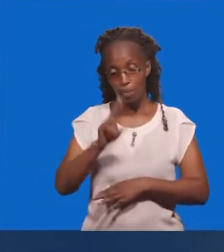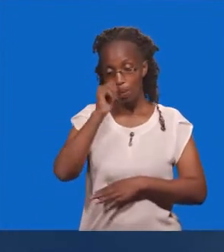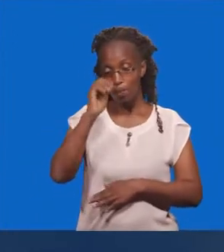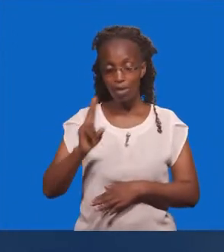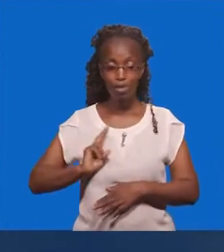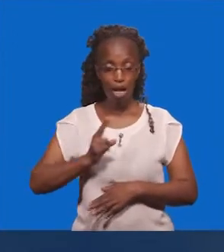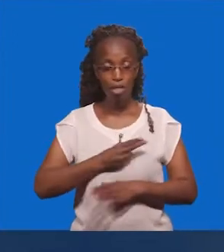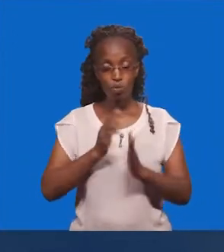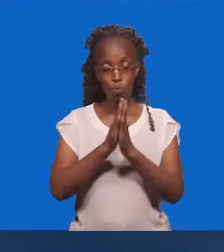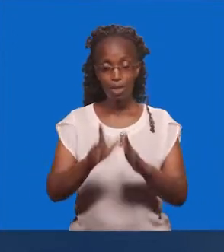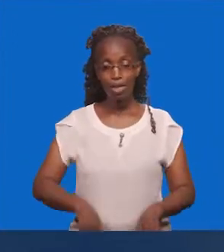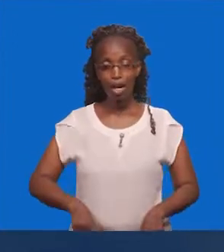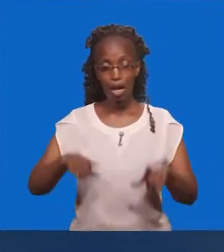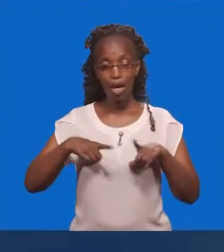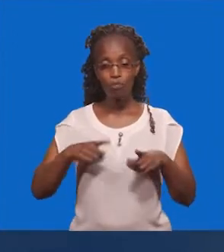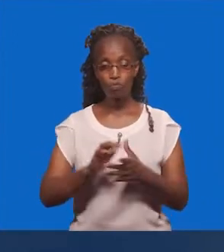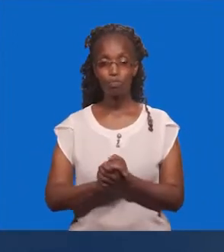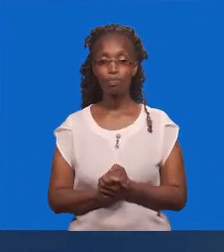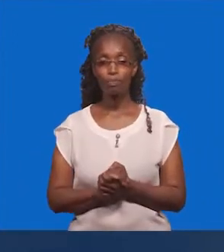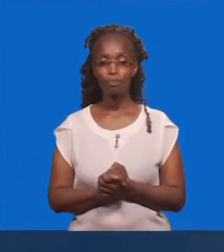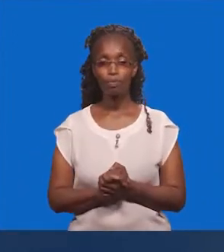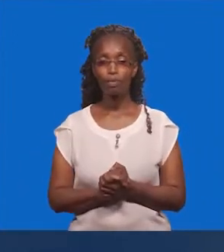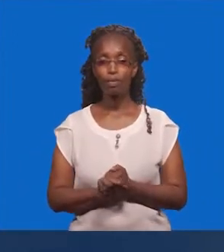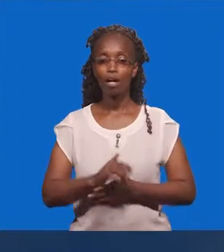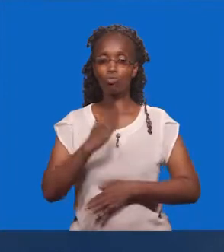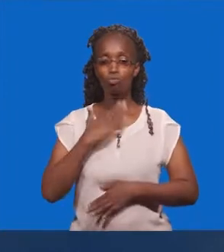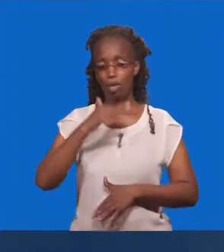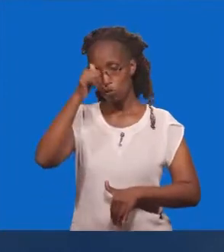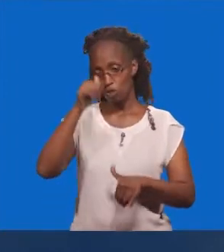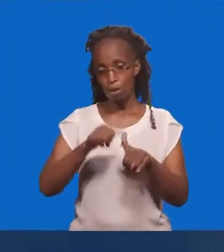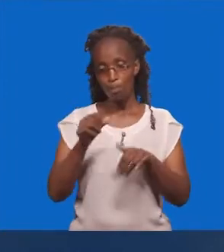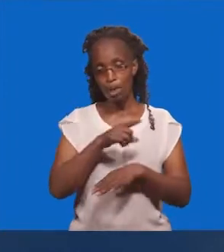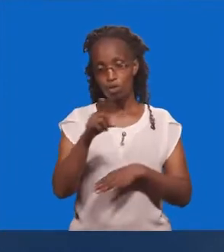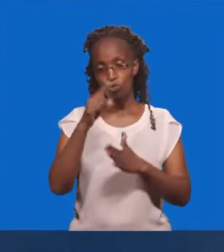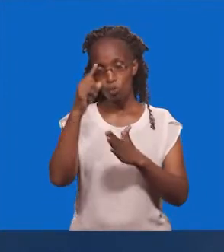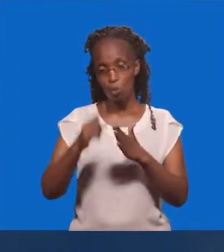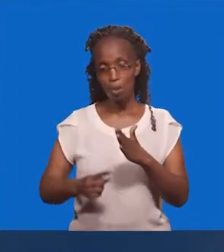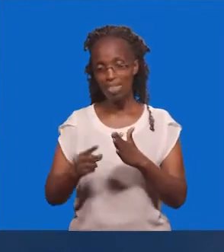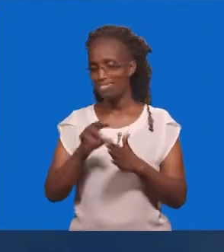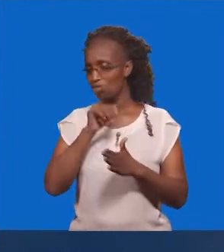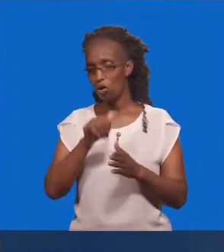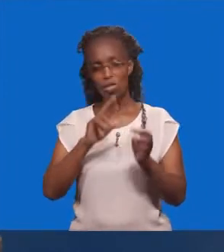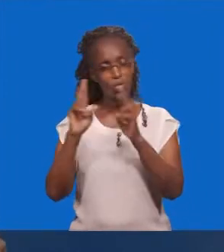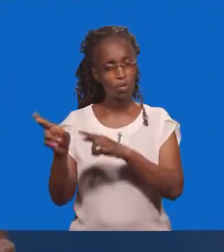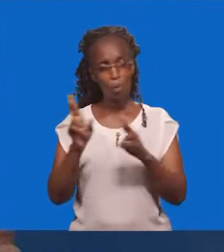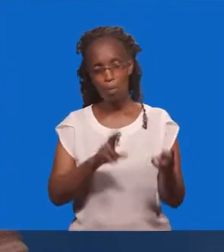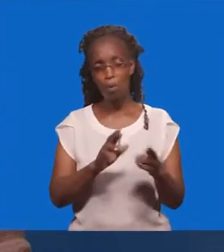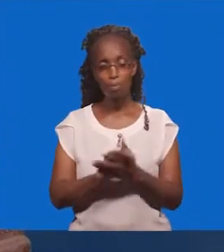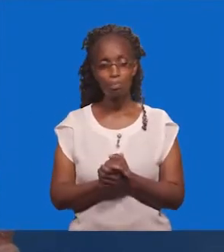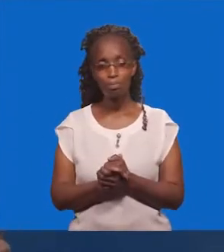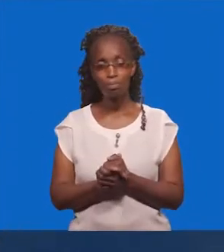kutubariki na uhai ambapo Ninataka kukumbusha ya kwamba mpenzi mtazamaji, sio kawaida